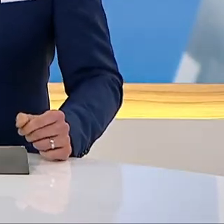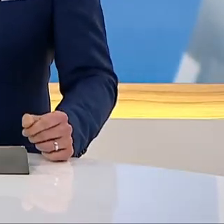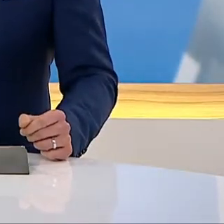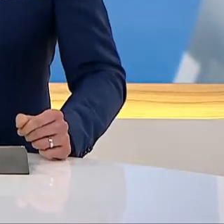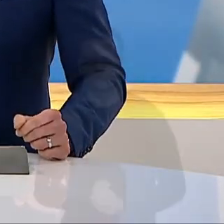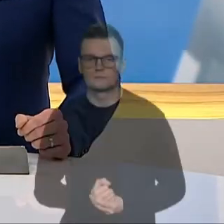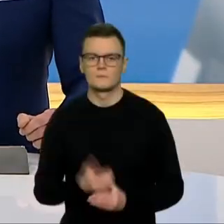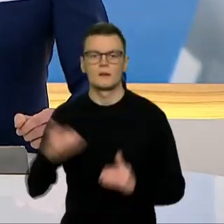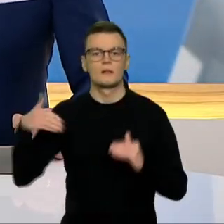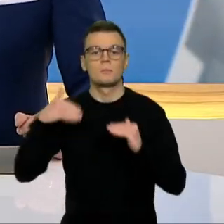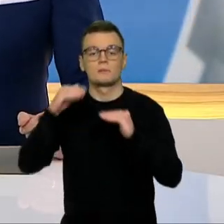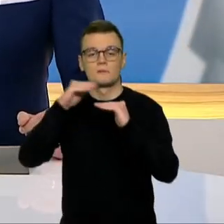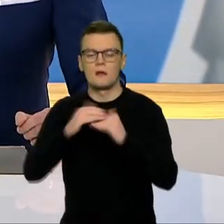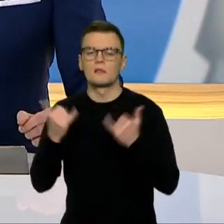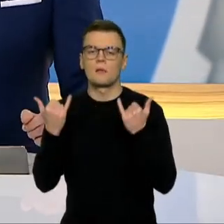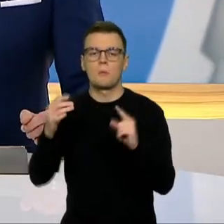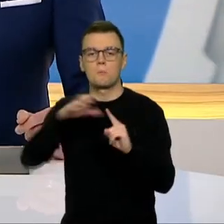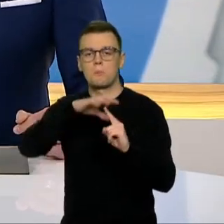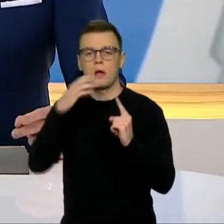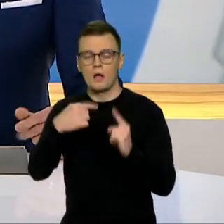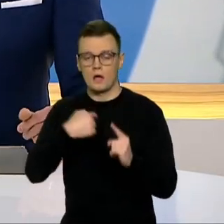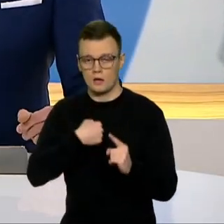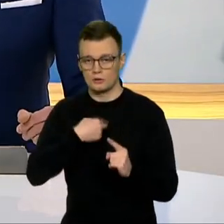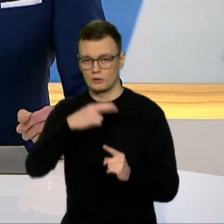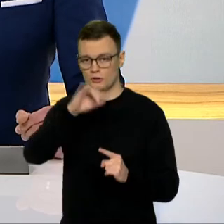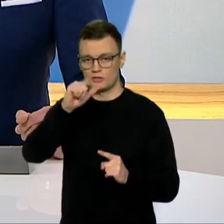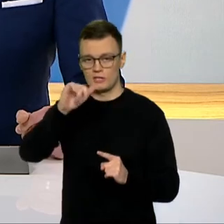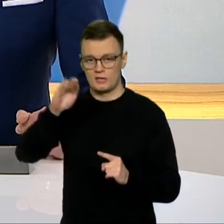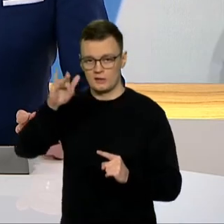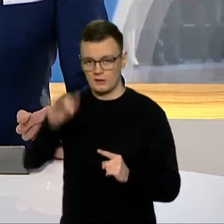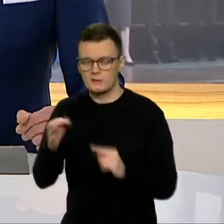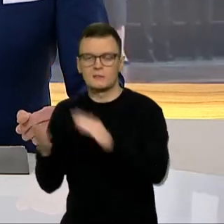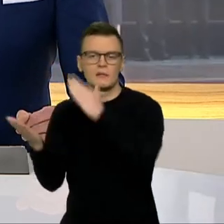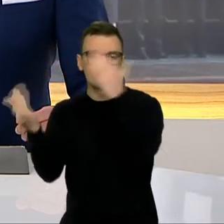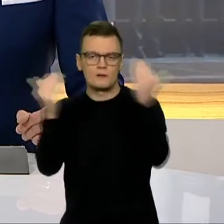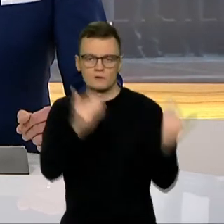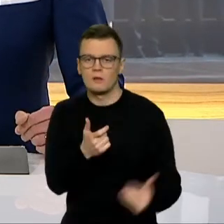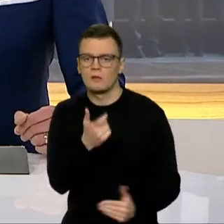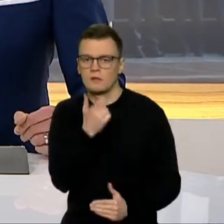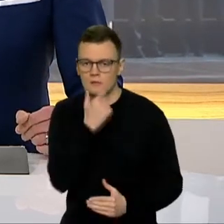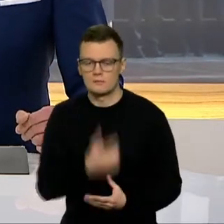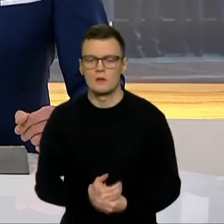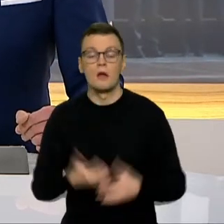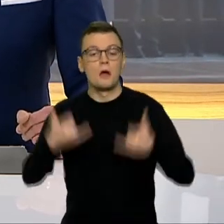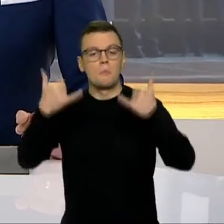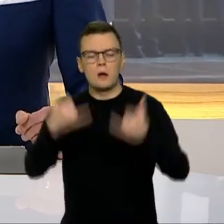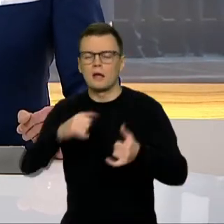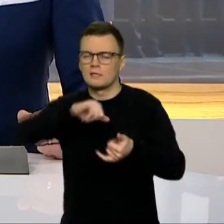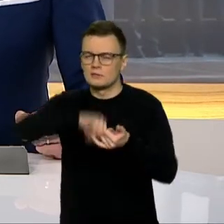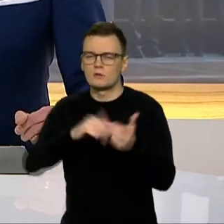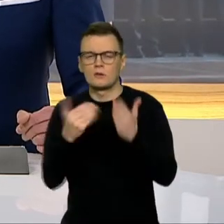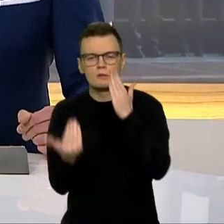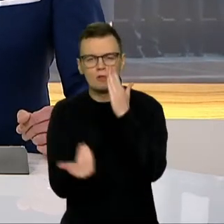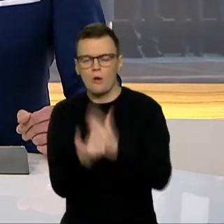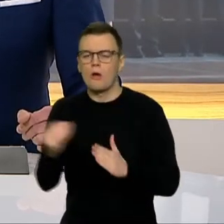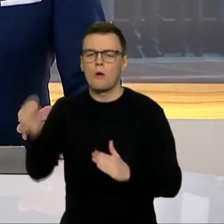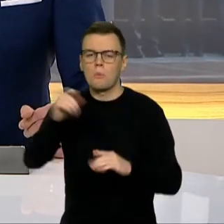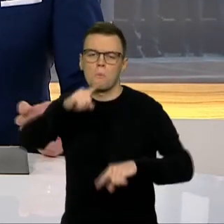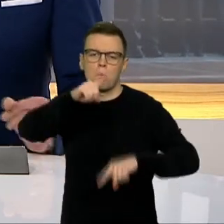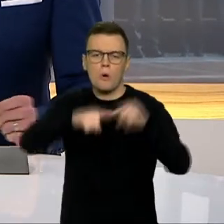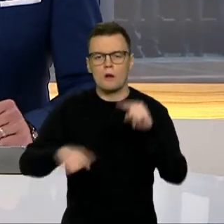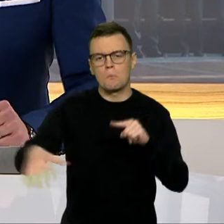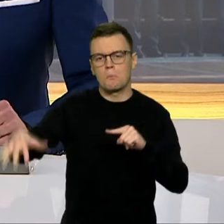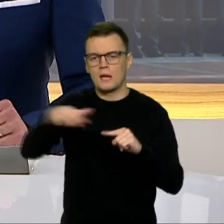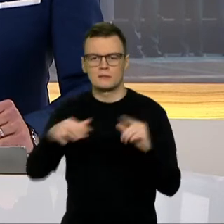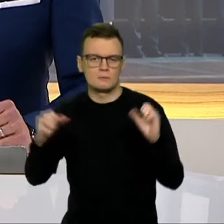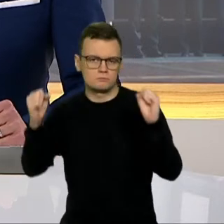Labas vakaras čia, panorama, aš Mariju Žiedas kviečiu žiūrėti. Pragoje istorinės naujos Europos politinės bendrijos susitikimas. Be